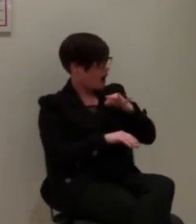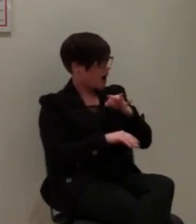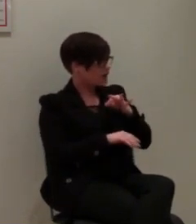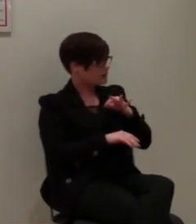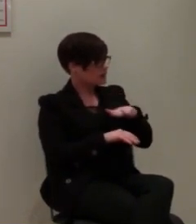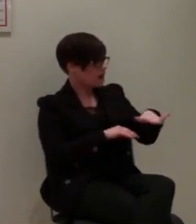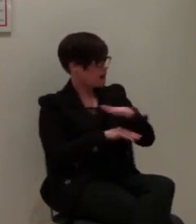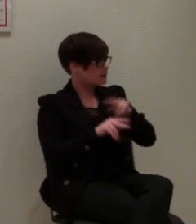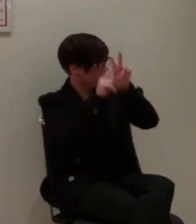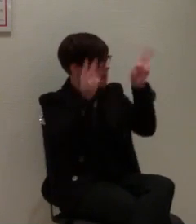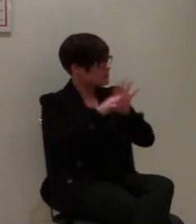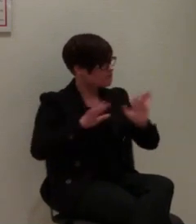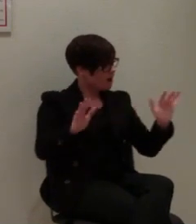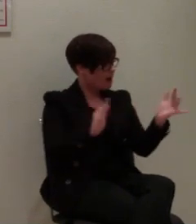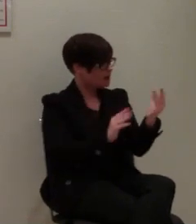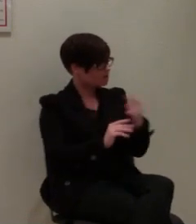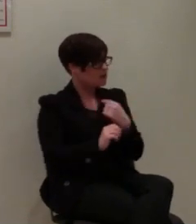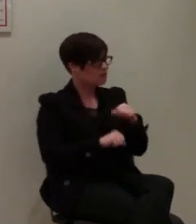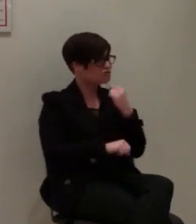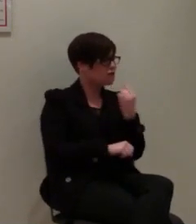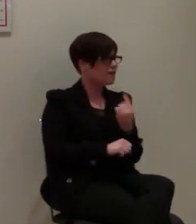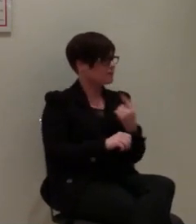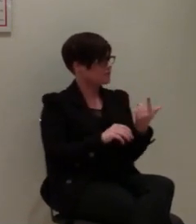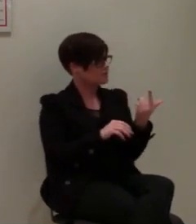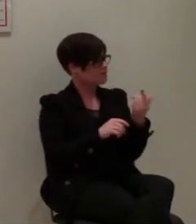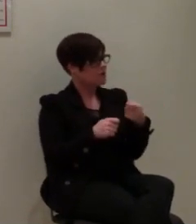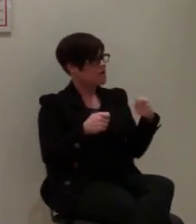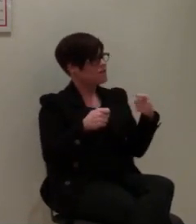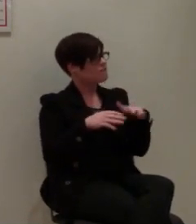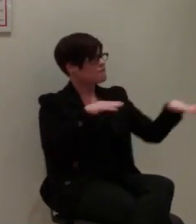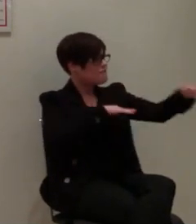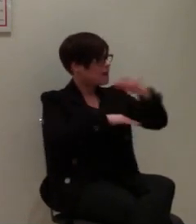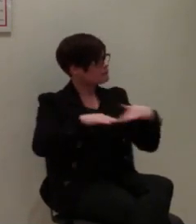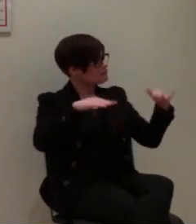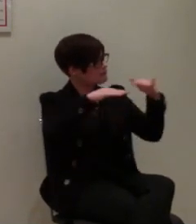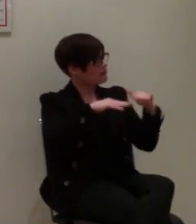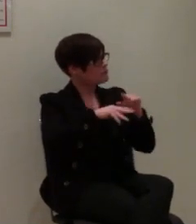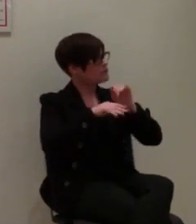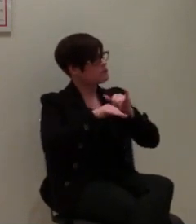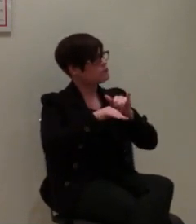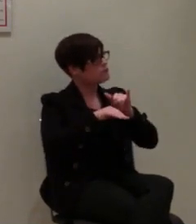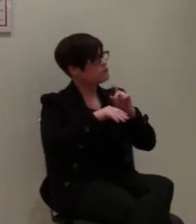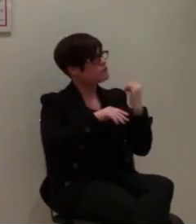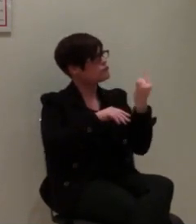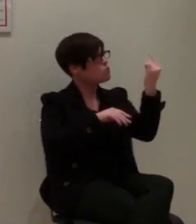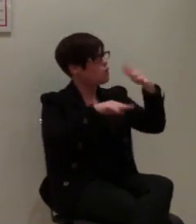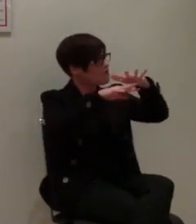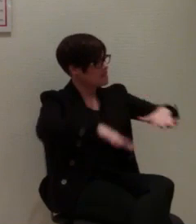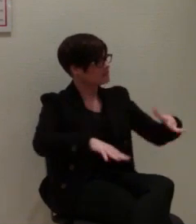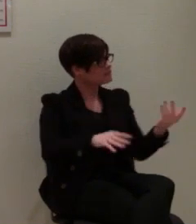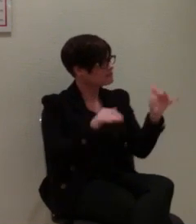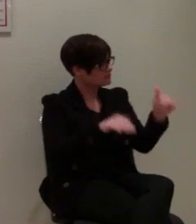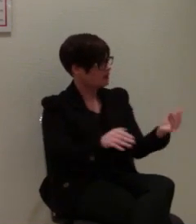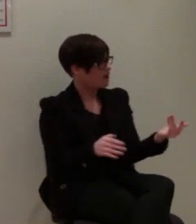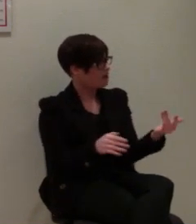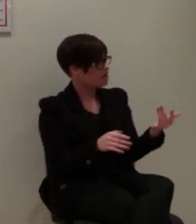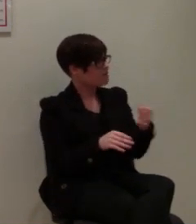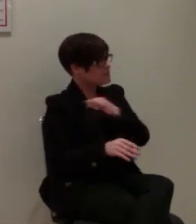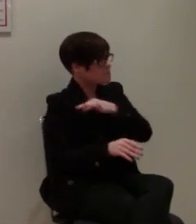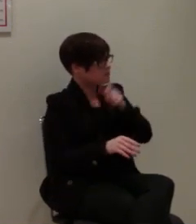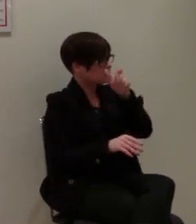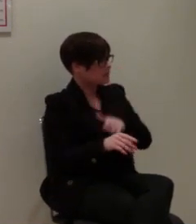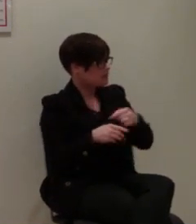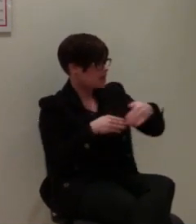weltweit sagen können, wir haben ein flächendeckendes Flugnetz, wo wir Patienten innerhalb von einer halben Stunde,